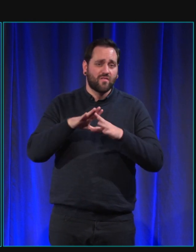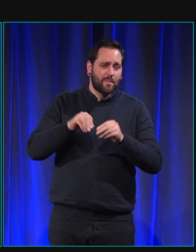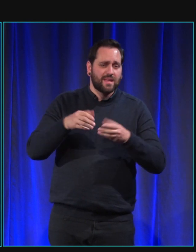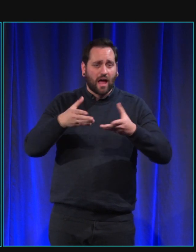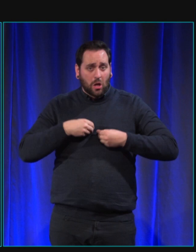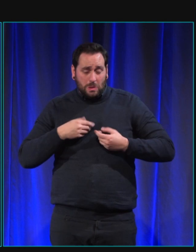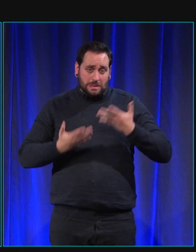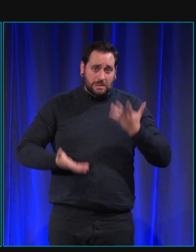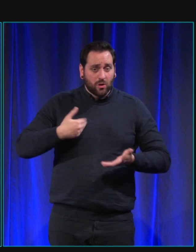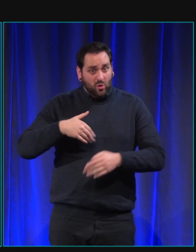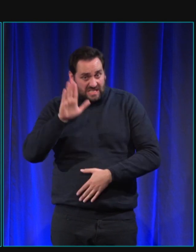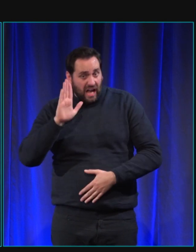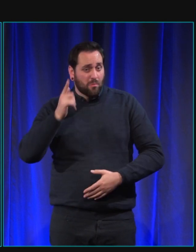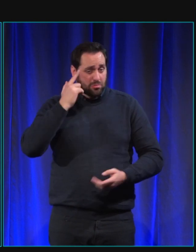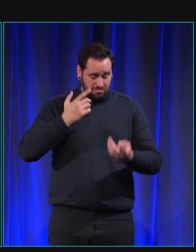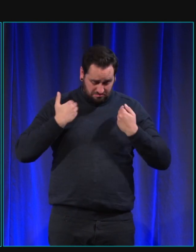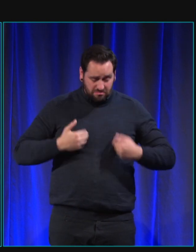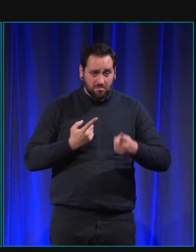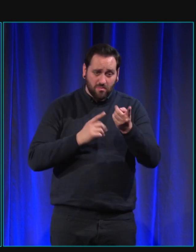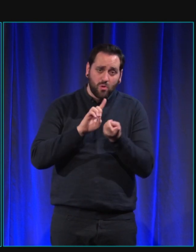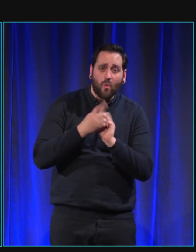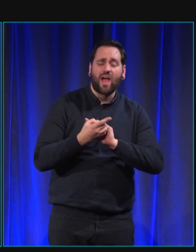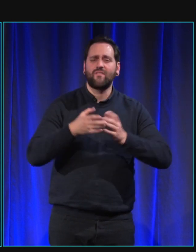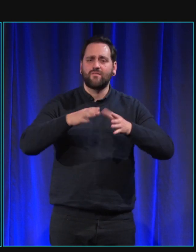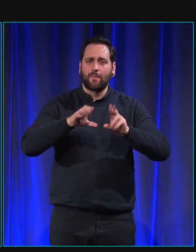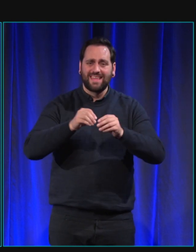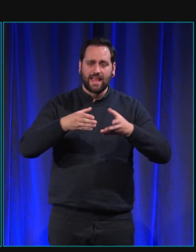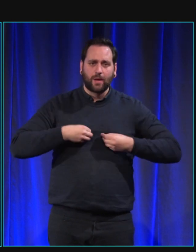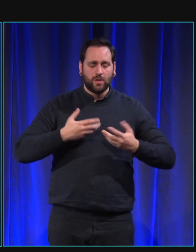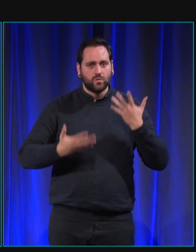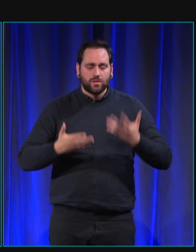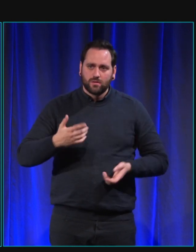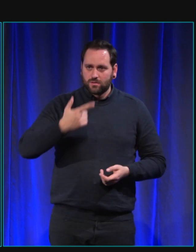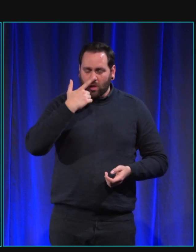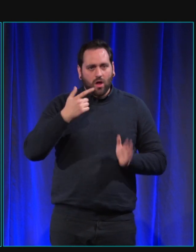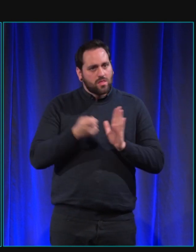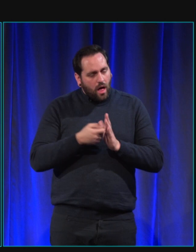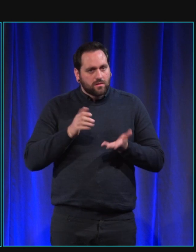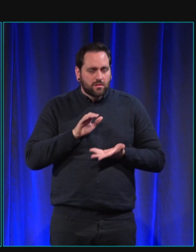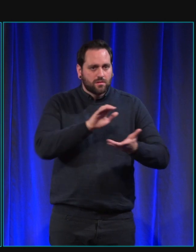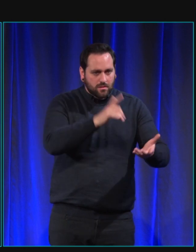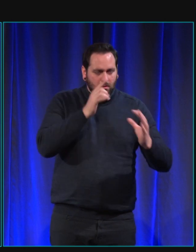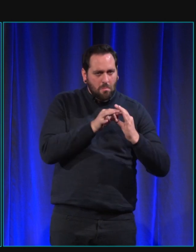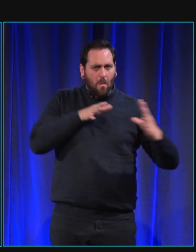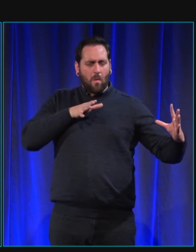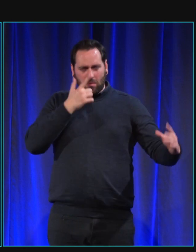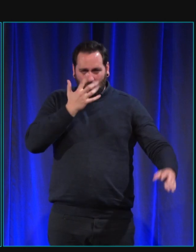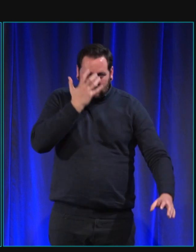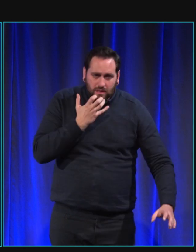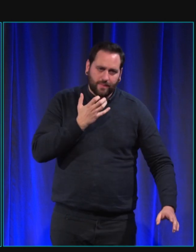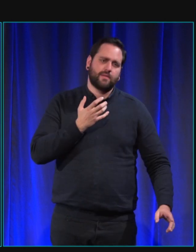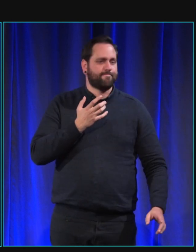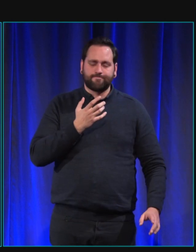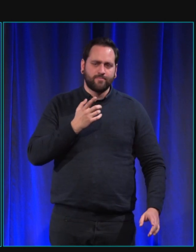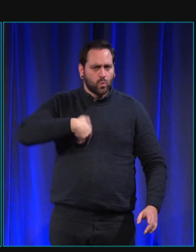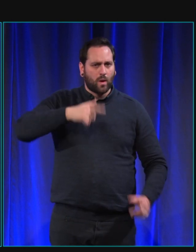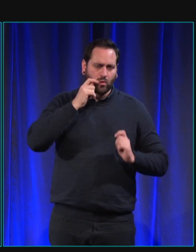ce qu'on insiste après c'est qu'il y une relation avec le déficient visuel comme ça ils peuvent toujours continuer à voir le chien et c'est